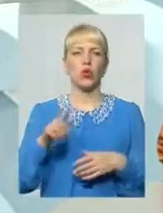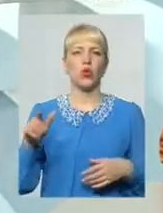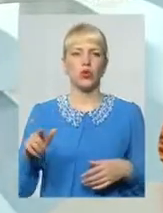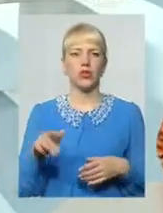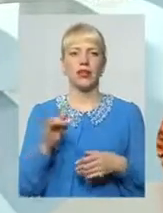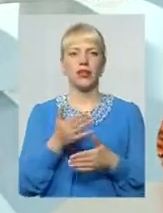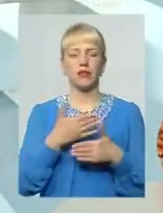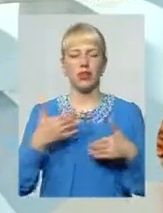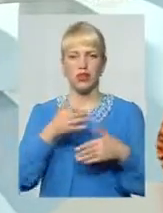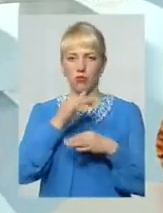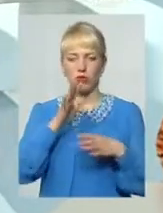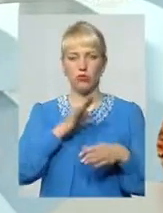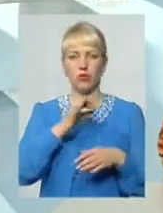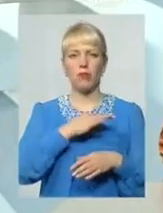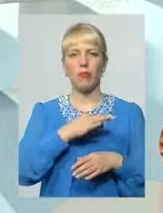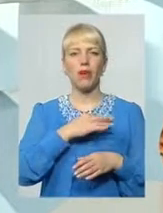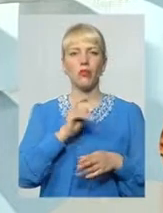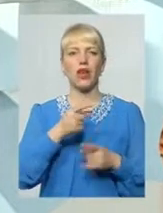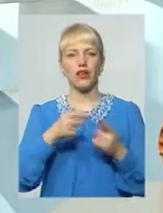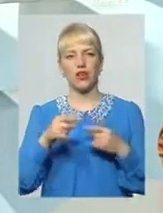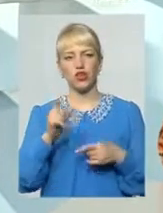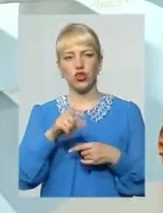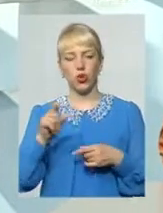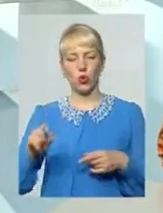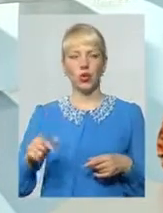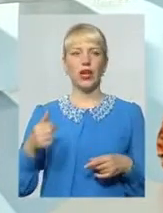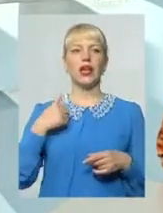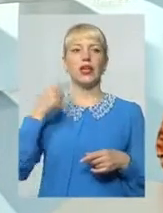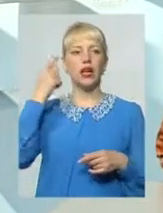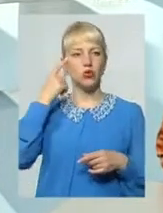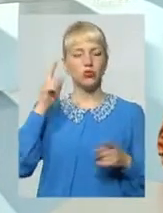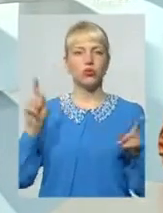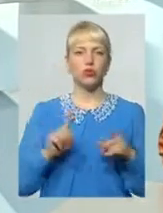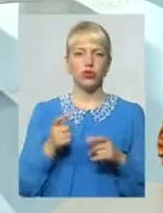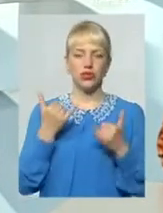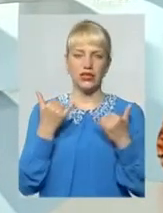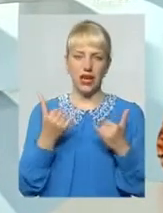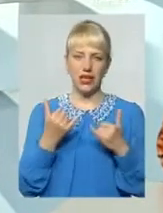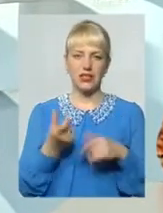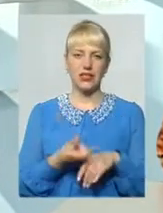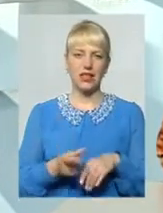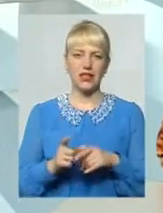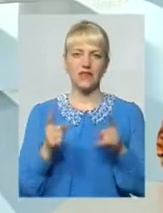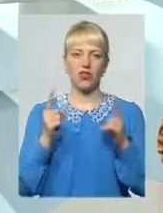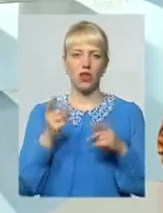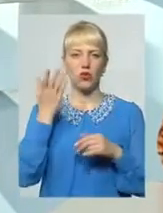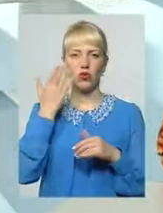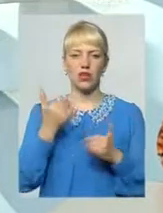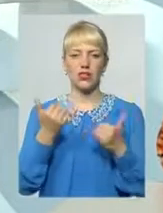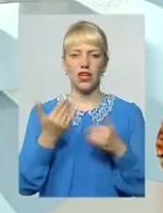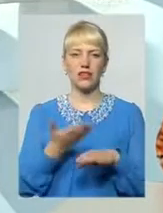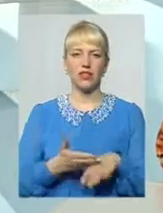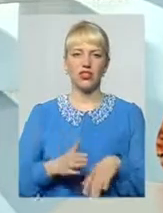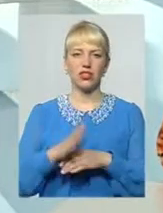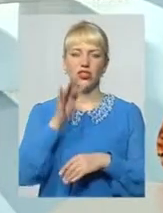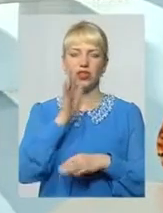просто не можемо бути байдужі Як багато інших людей І я думаю, що зараз надзвичайно Коли такий важкий час І коли